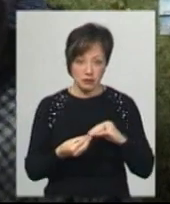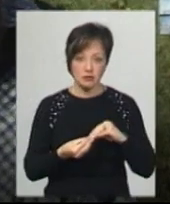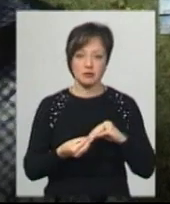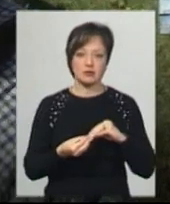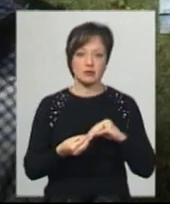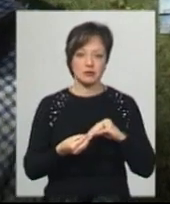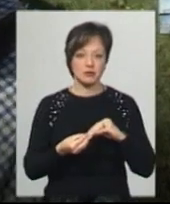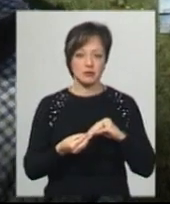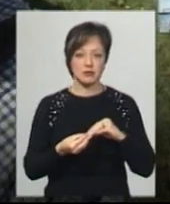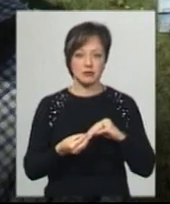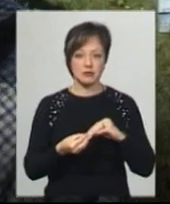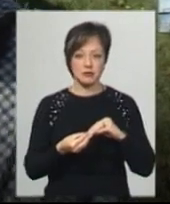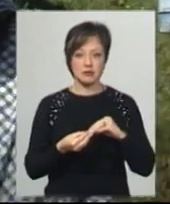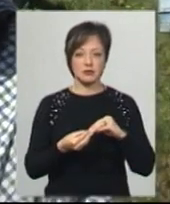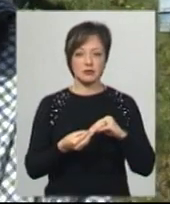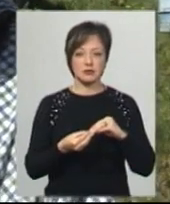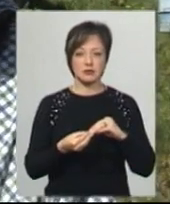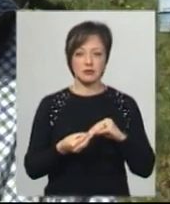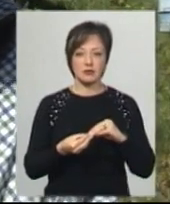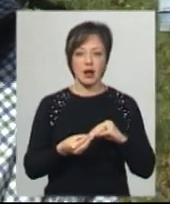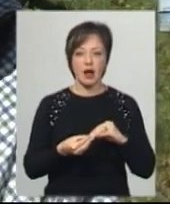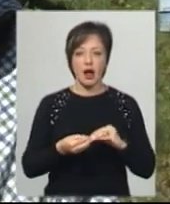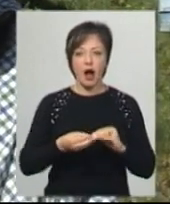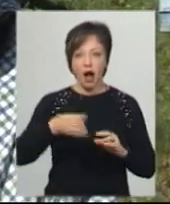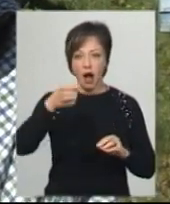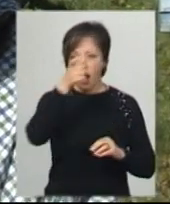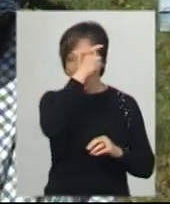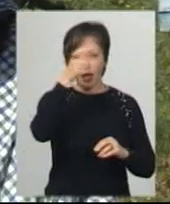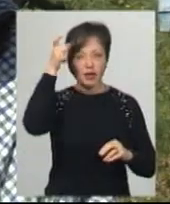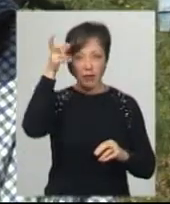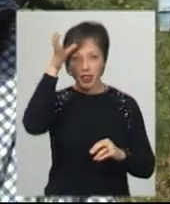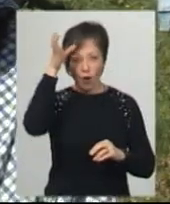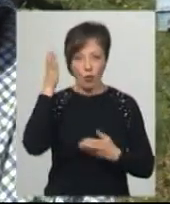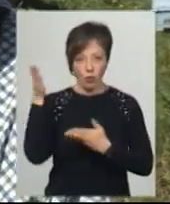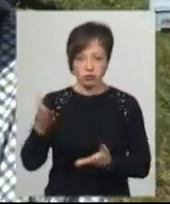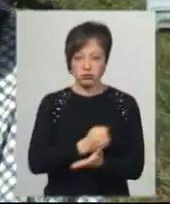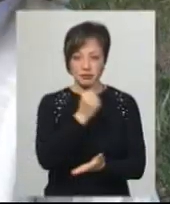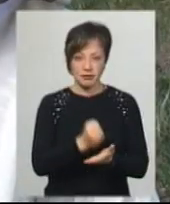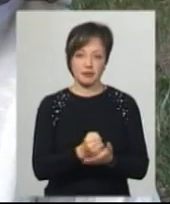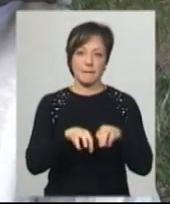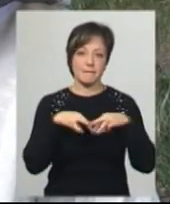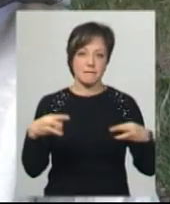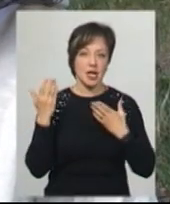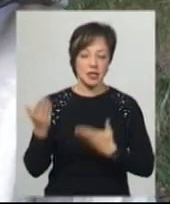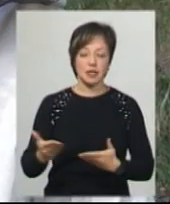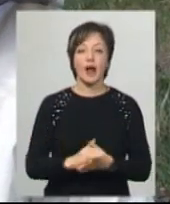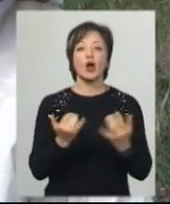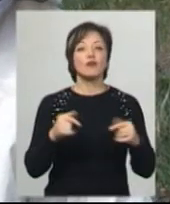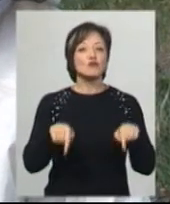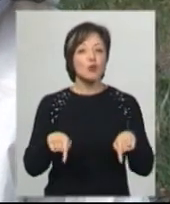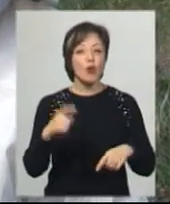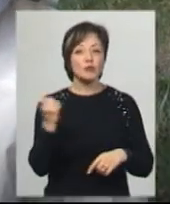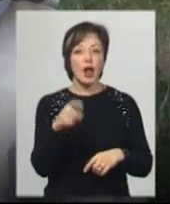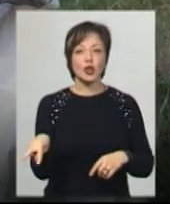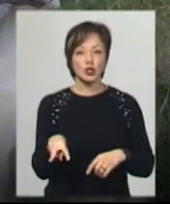аграрна академія наук, інститут, певна комісія, міністерство. У цьому господарстві в